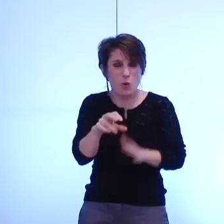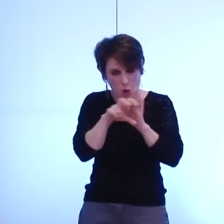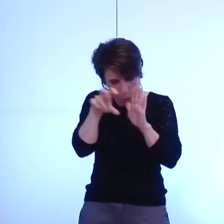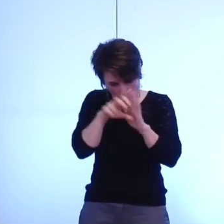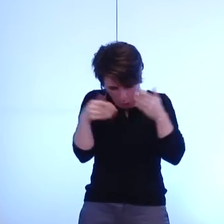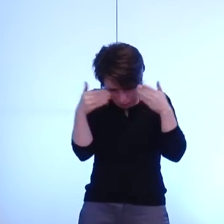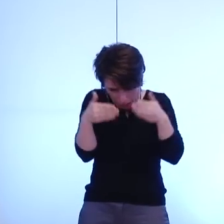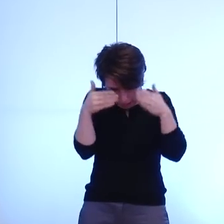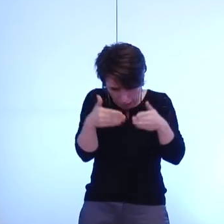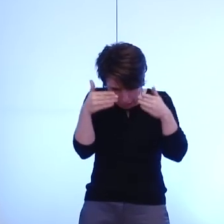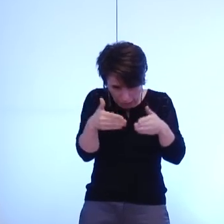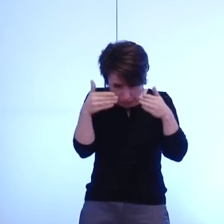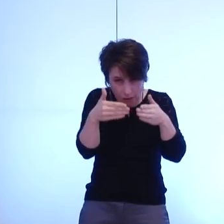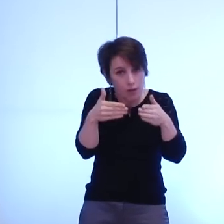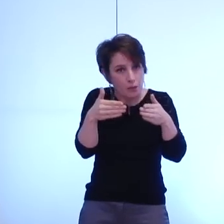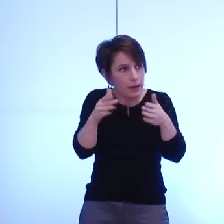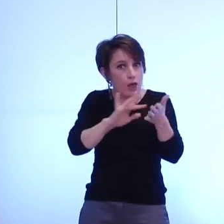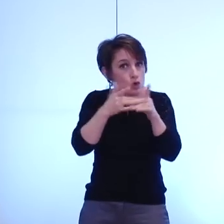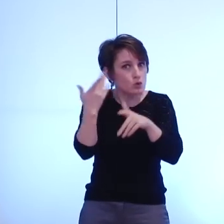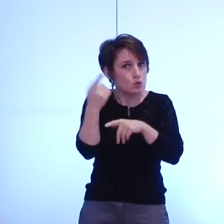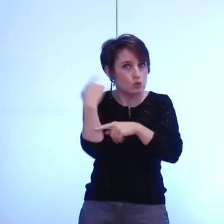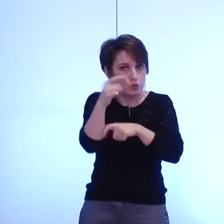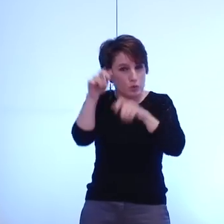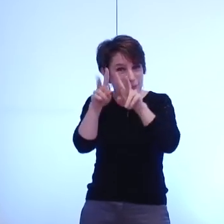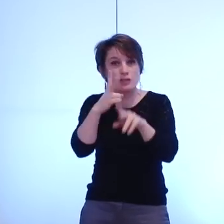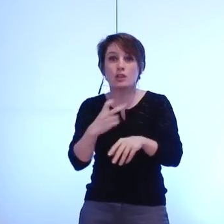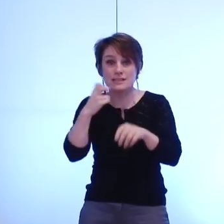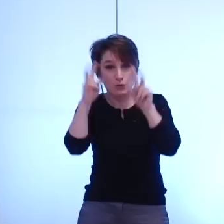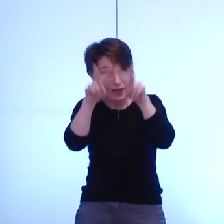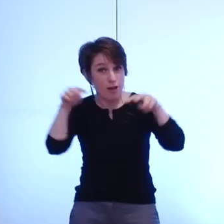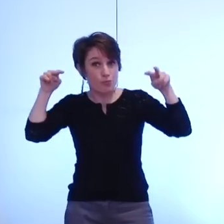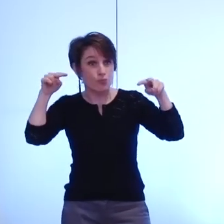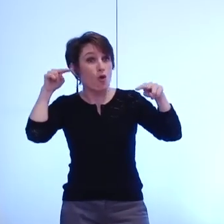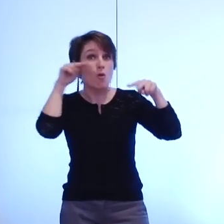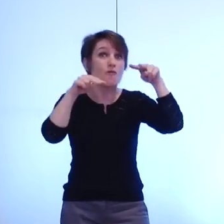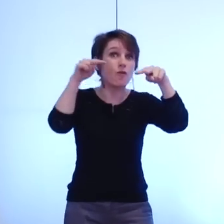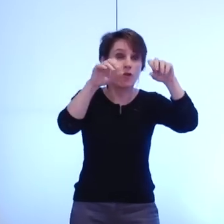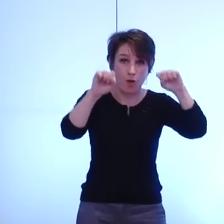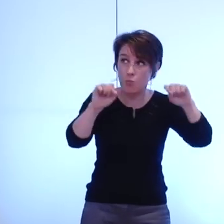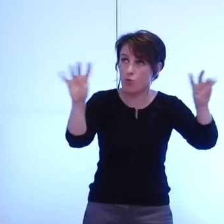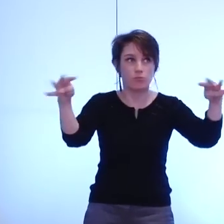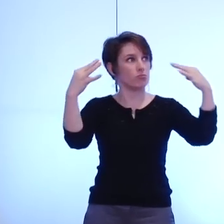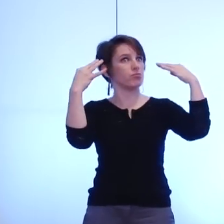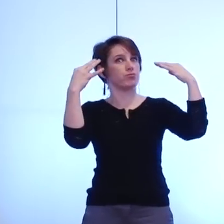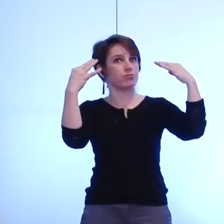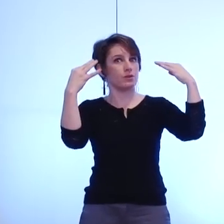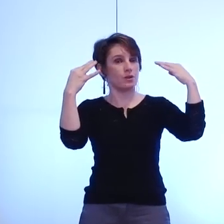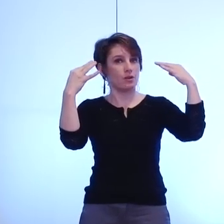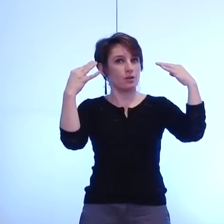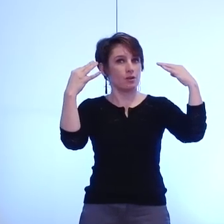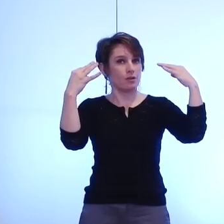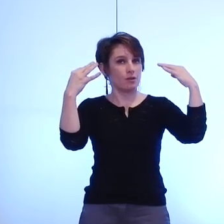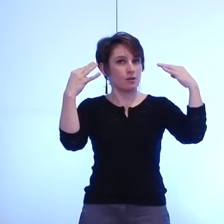train d'expliquer au vu et au su de nos concitoyens que ce qui est quand même une chance finalement ne comporterait que des problèmes